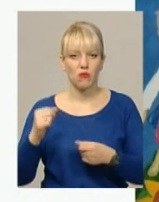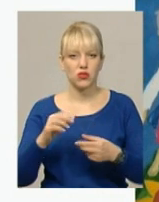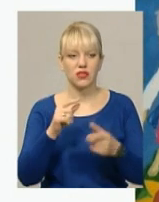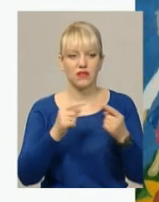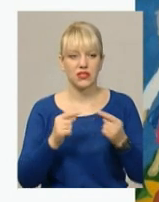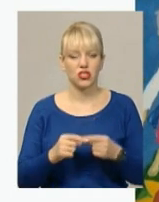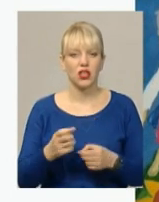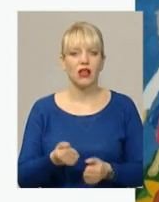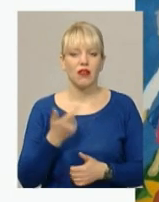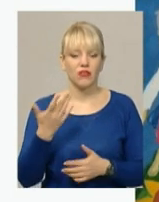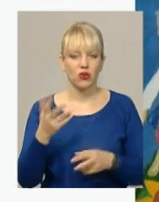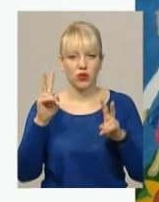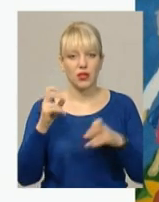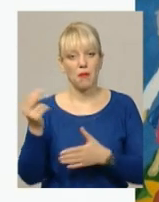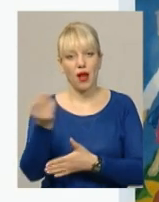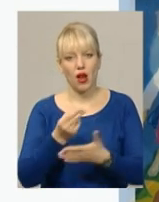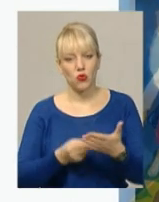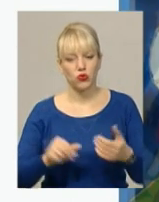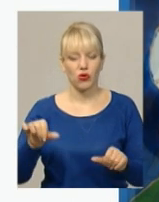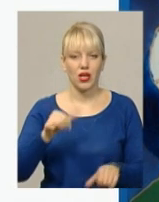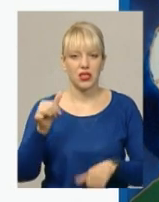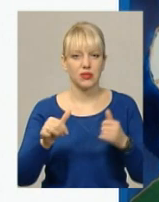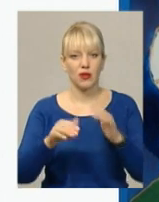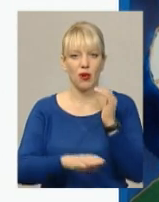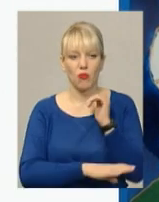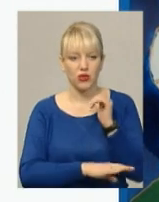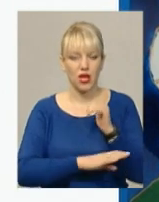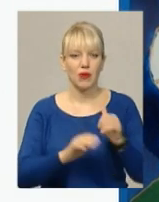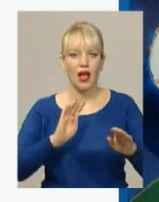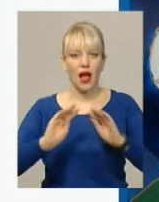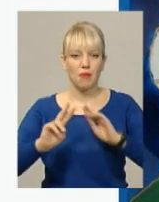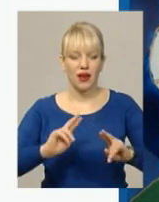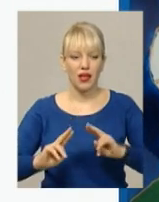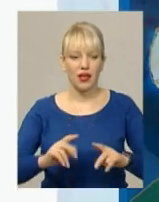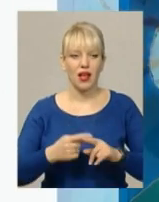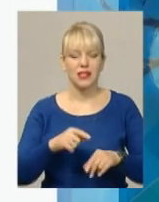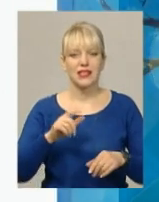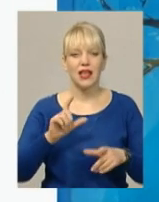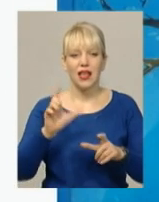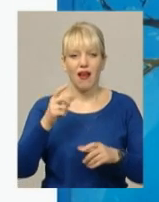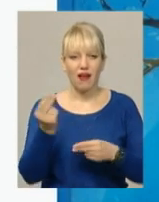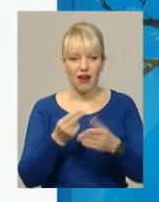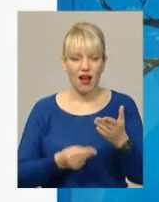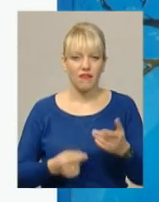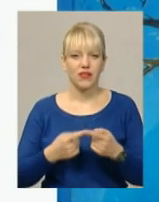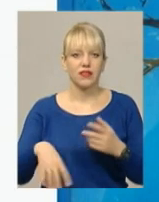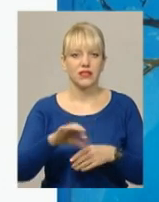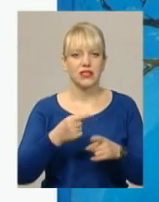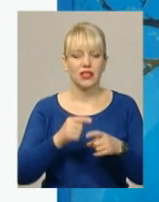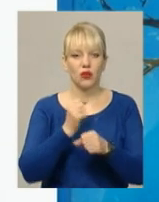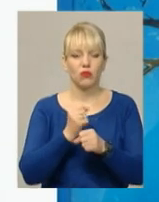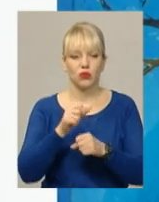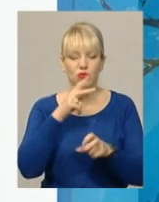кількох номінаціях, як-от малюнок, різблення по дереву, аплікація, колаж, плакат, графіка, розпуск по склу. Усі роботи можна